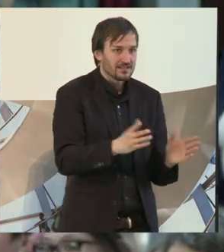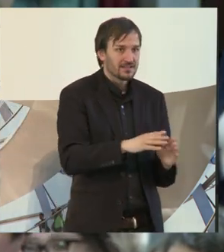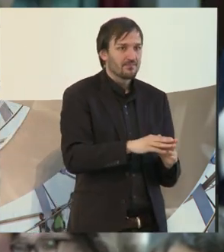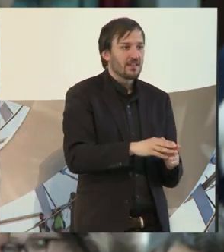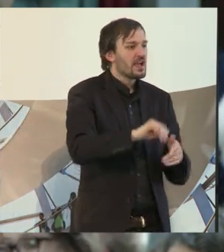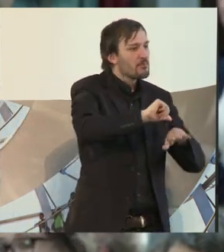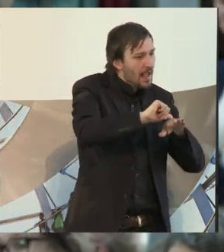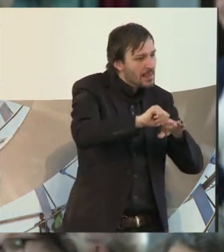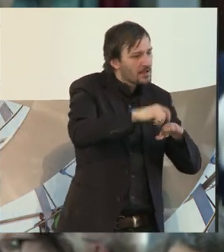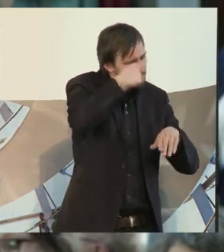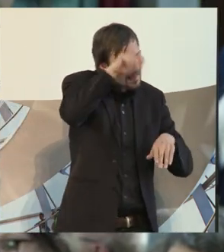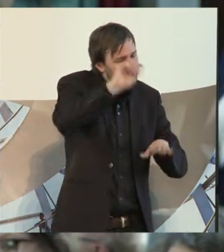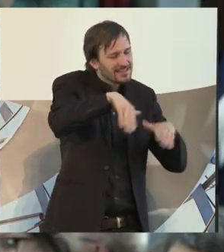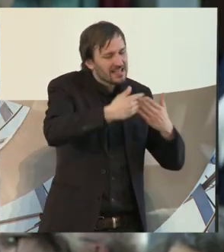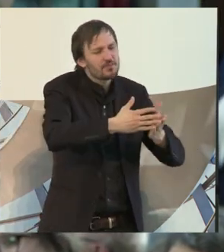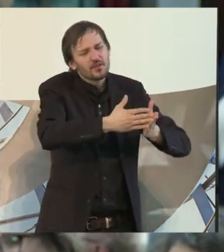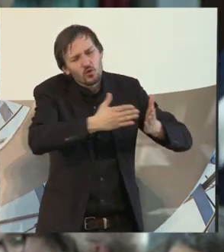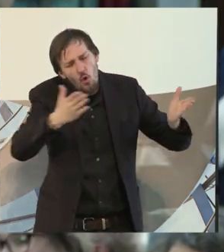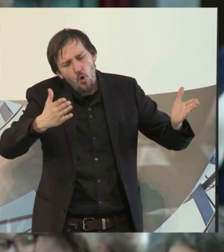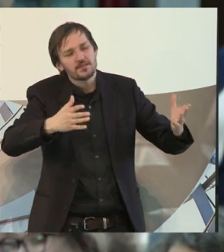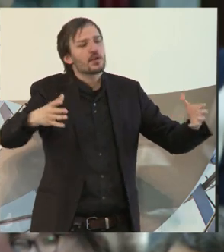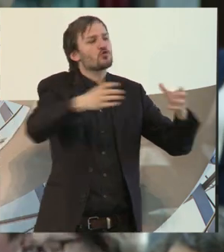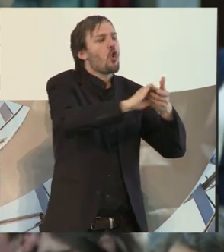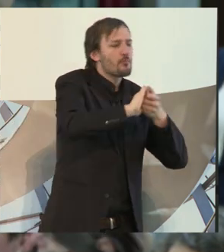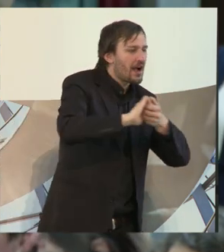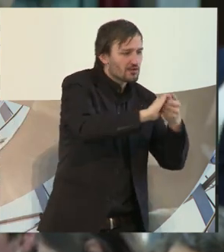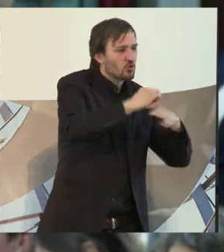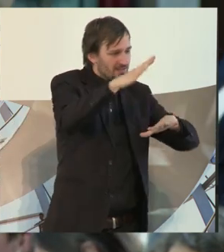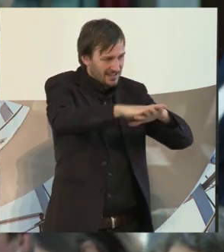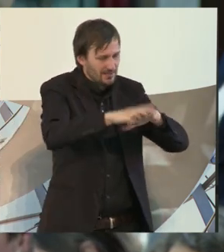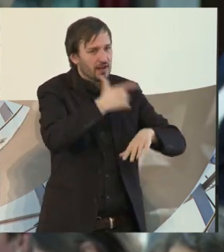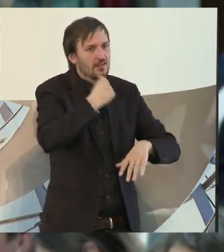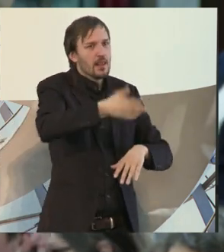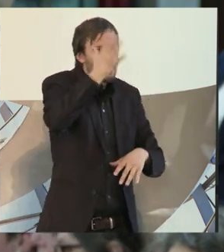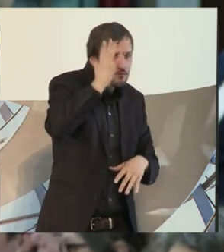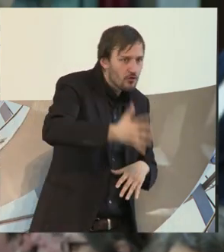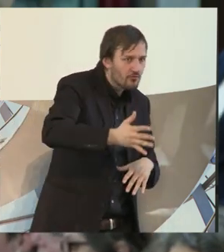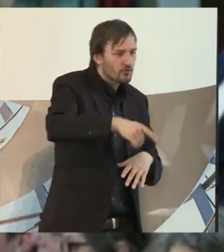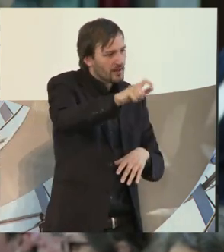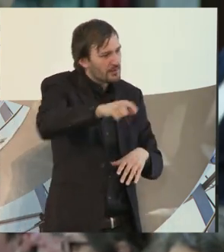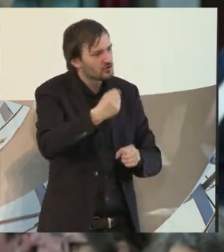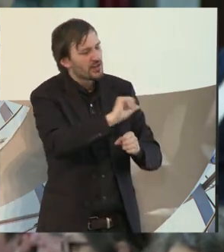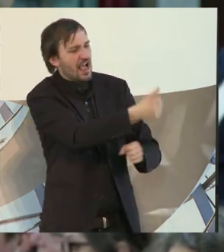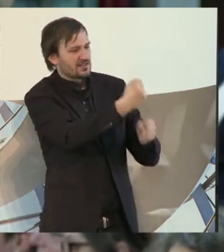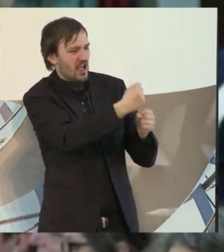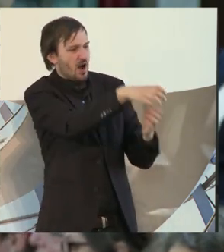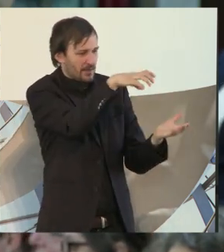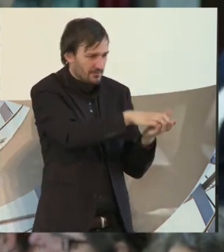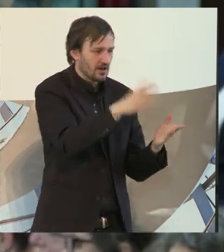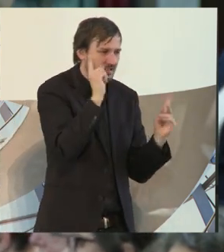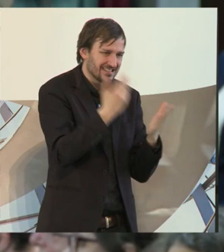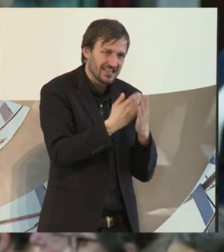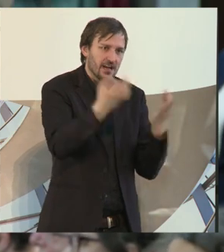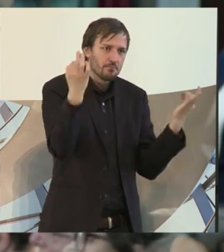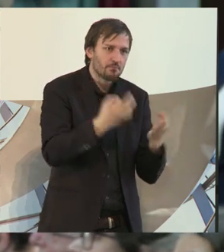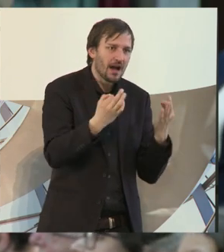Kooperationsnetzwerk, was 500 Menschen auf den ersten Arbeitsmarkt bringen will. Und wir brauchen Unterstützer aus Ministerien,